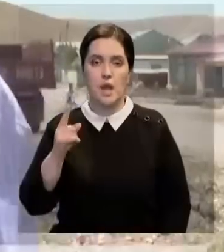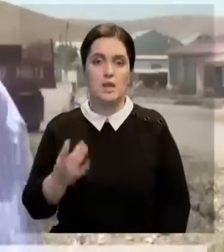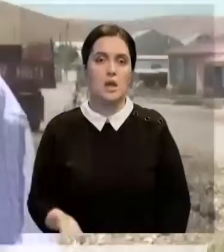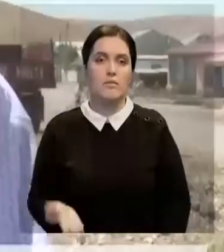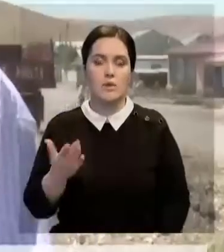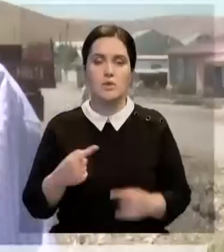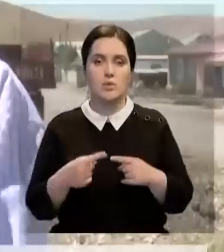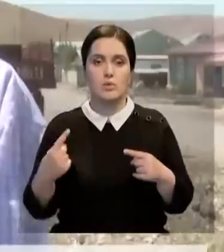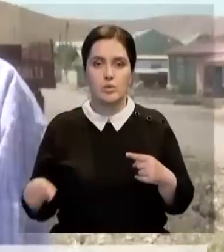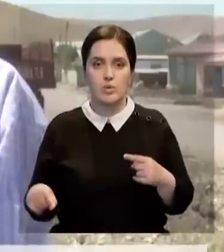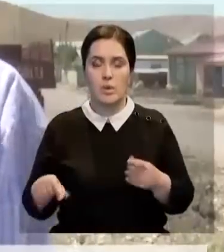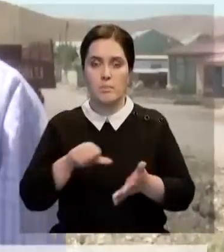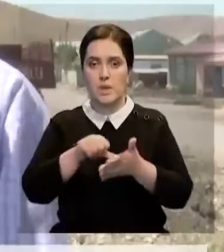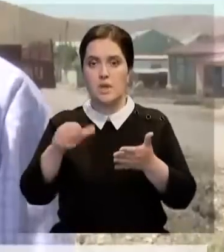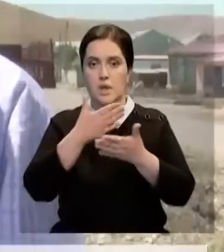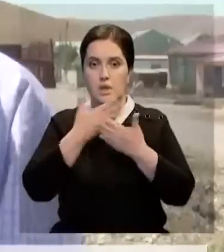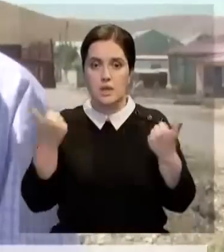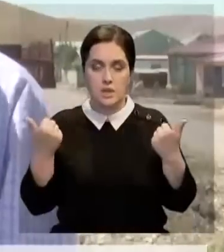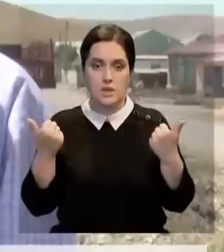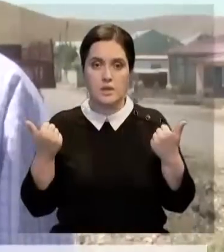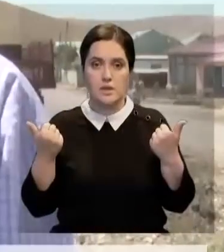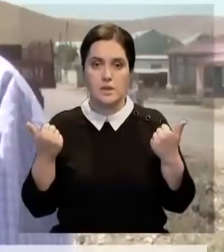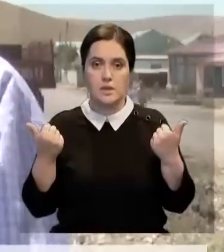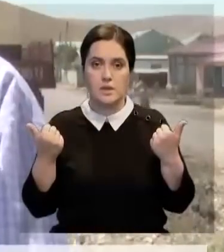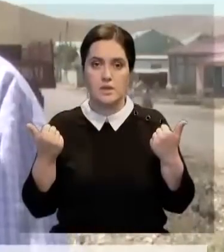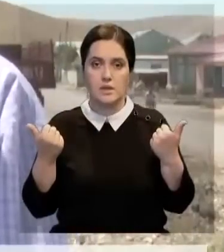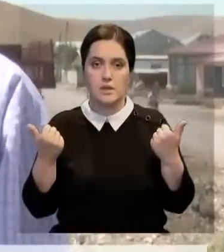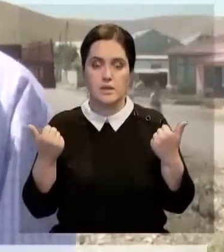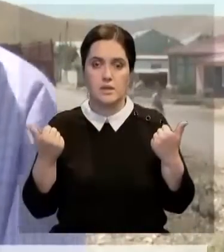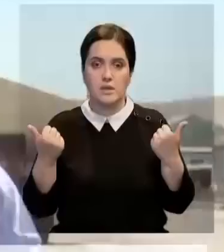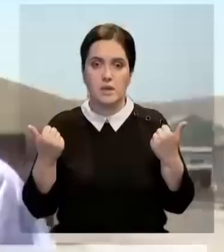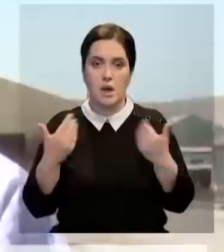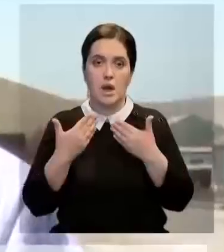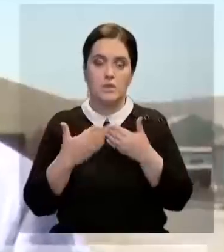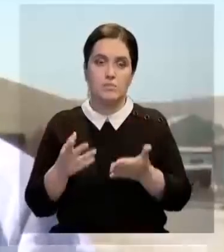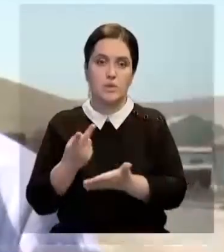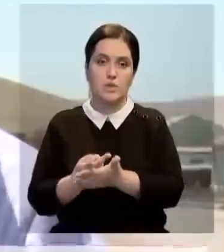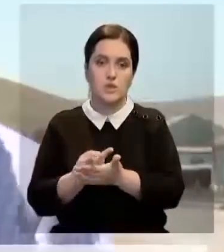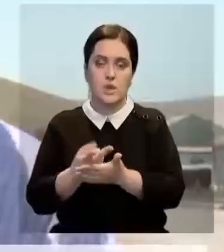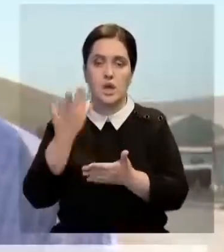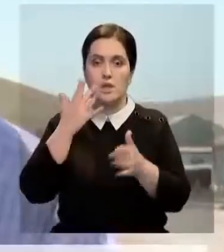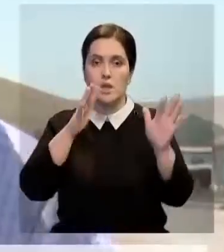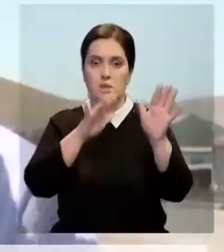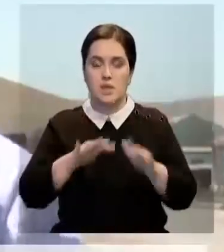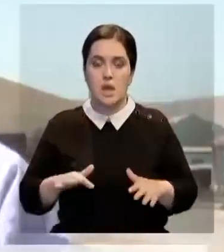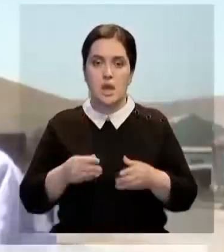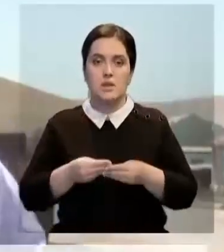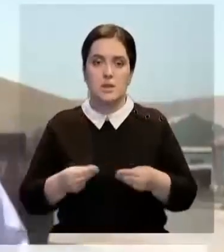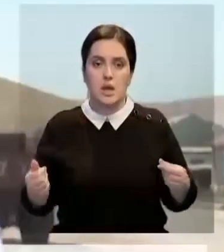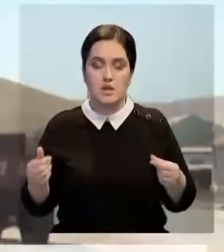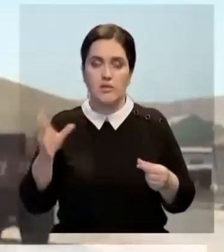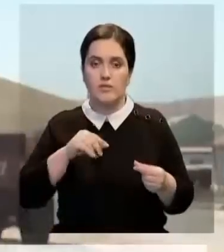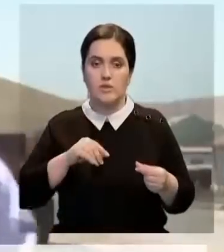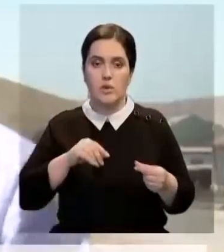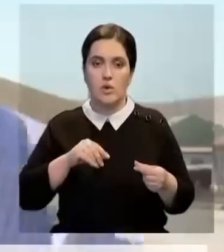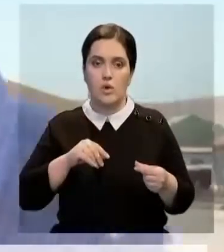там покрытия нету, там открытыми лежат. Когда вот снег тает, все в лужах,